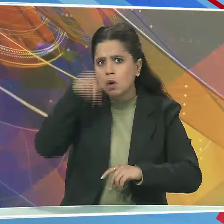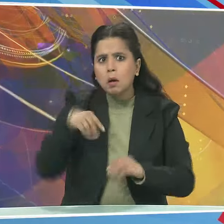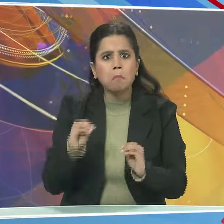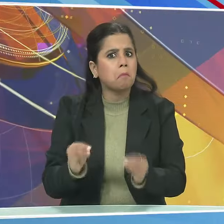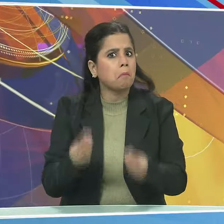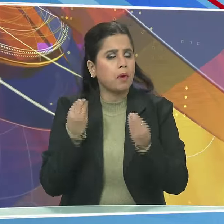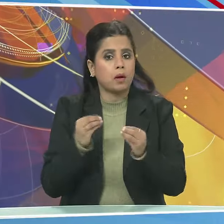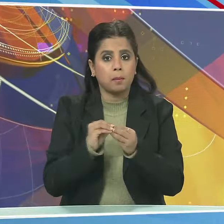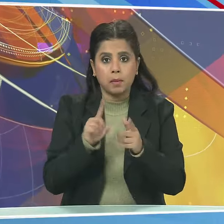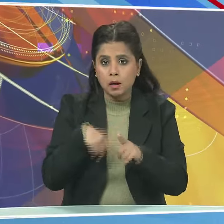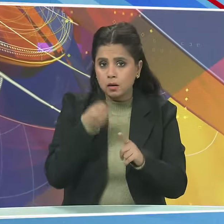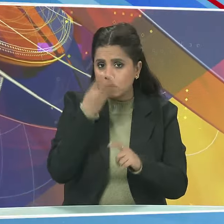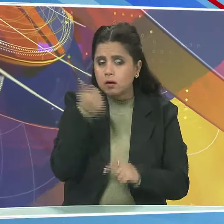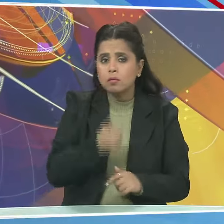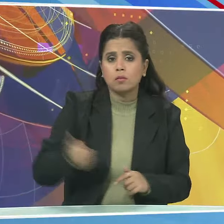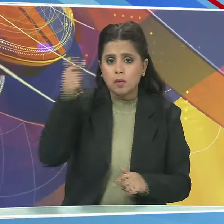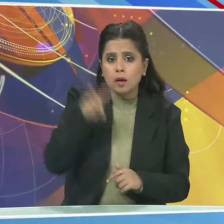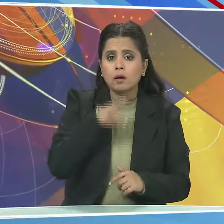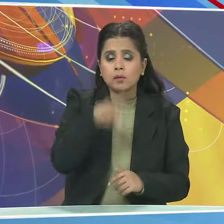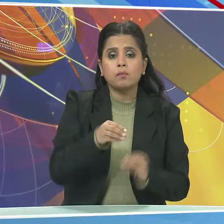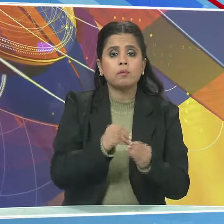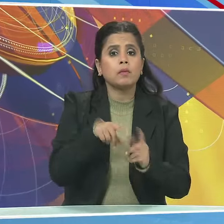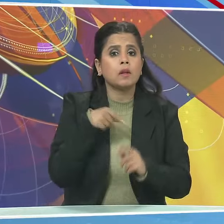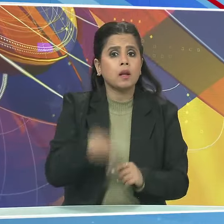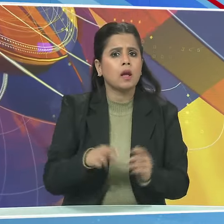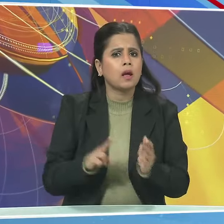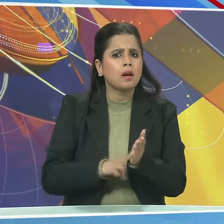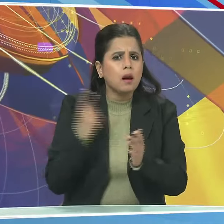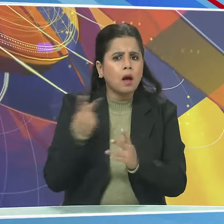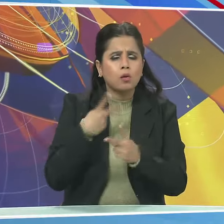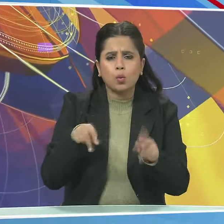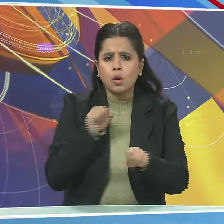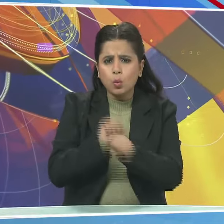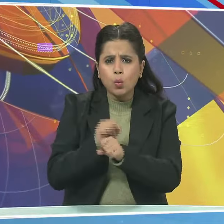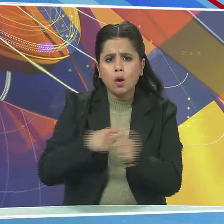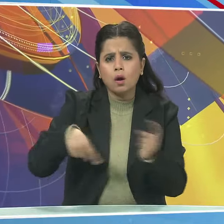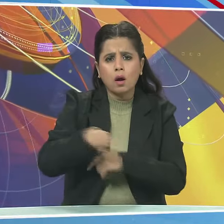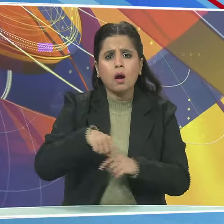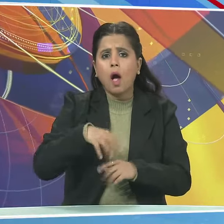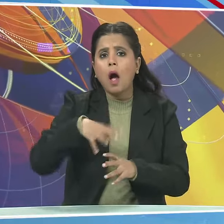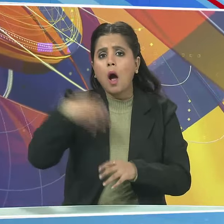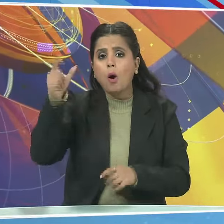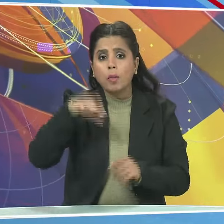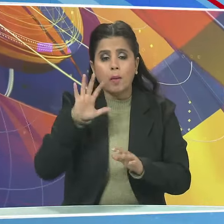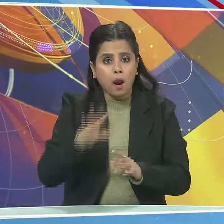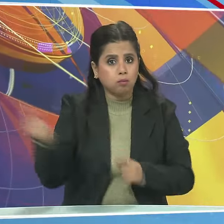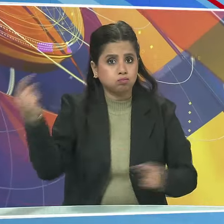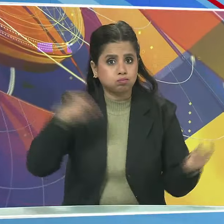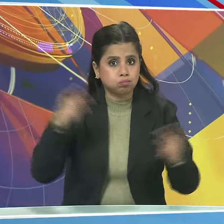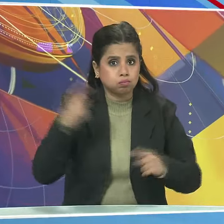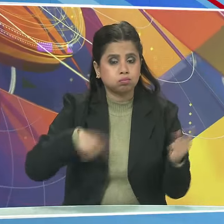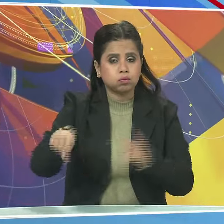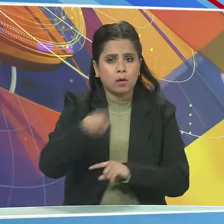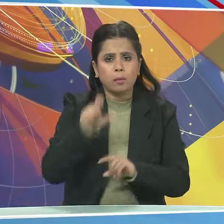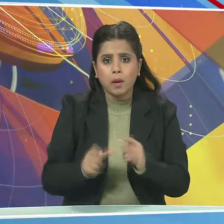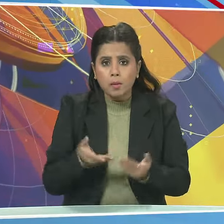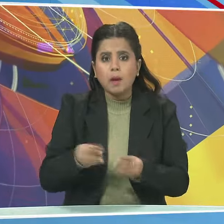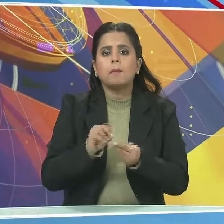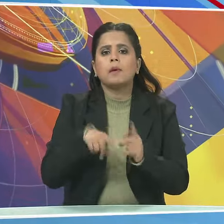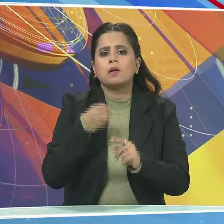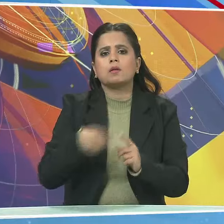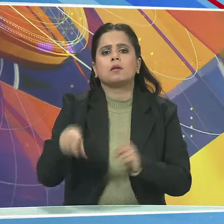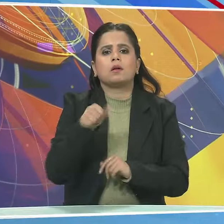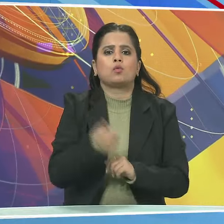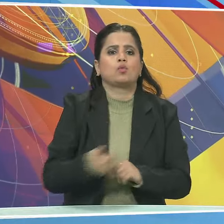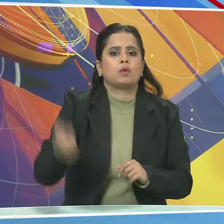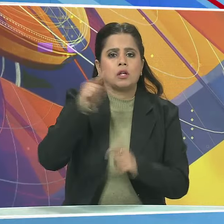भाजपा प्रवक्ता ने कहा कि भाजपा के राष्ट्रे कारेकारणी में जो बाहर से प्रतिनी धी आ रहे हैं उनका स्वागत भाजपा के